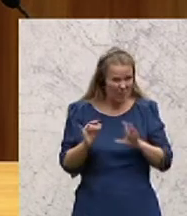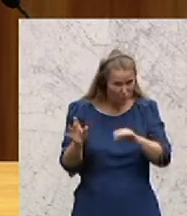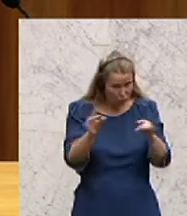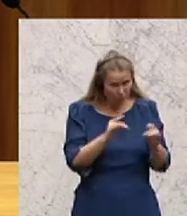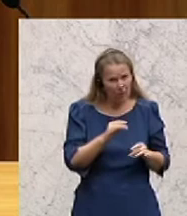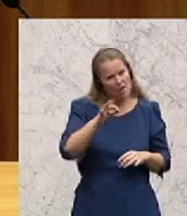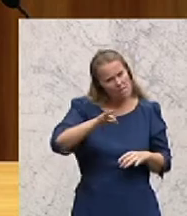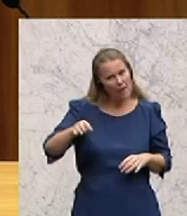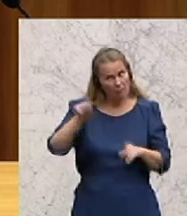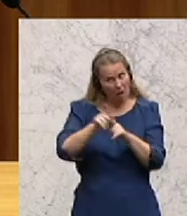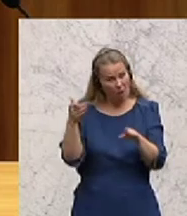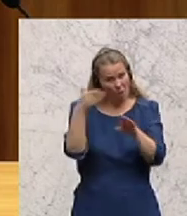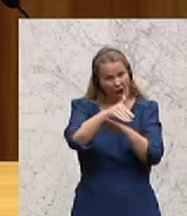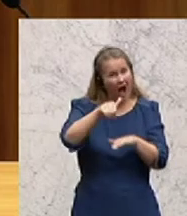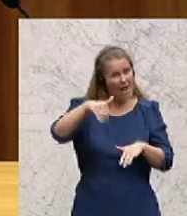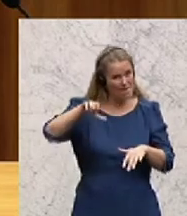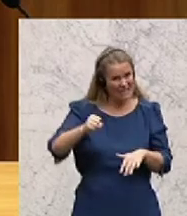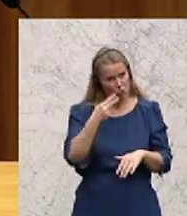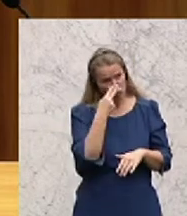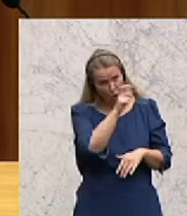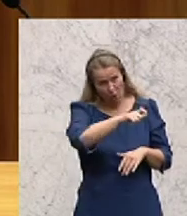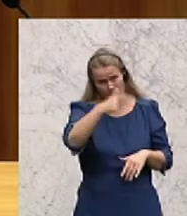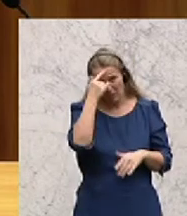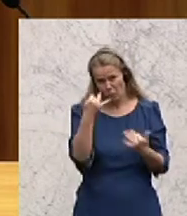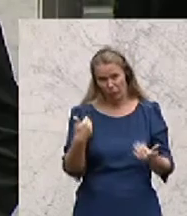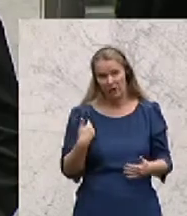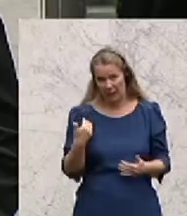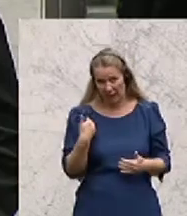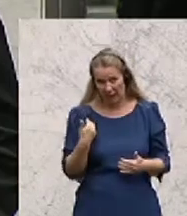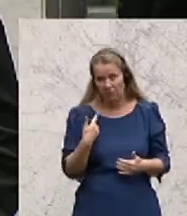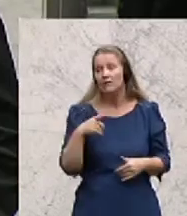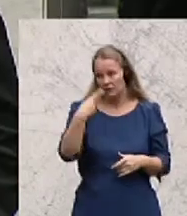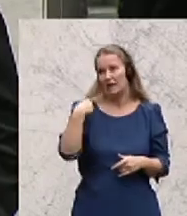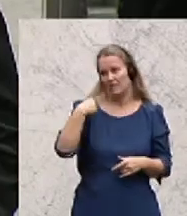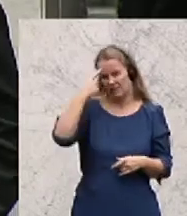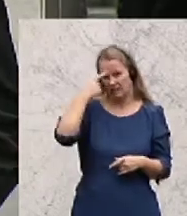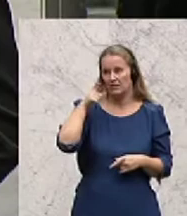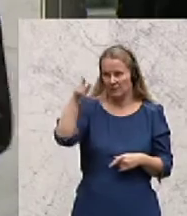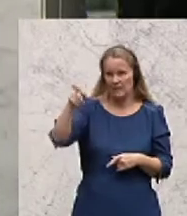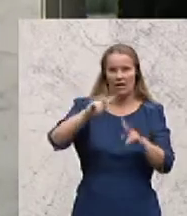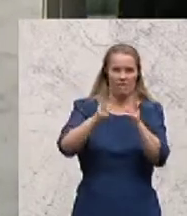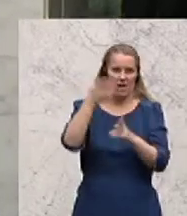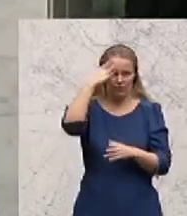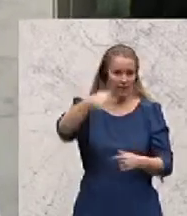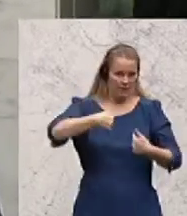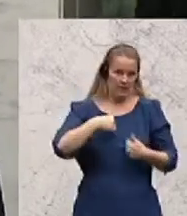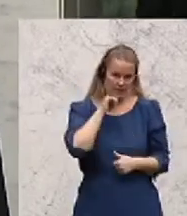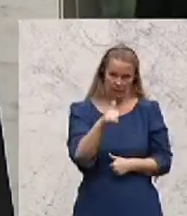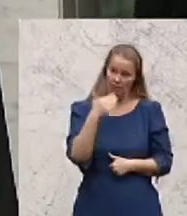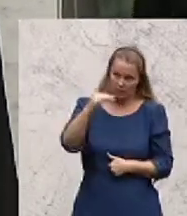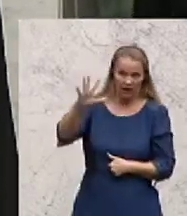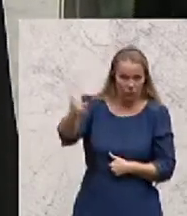vielleicht auch manchmal ins AMS gehen und schauen, wie es den Menschen da geht, dann wissen wir, warum ich nicht weltfremd bin und Sie sehr wohl. Danke schön.